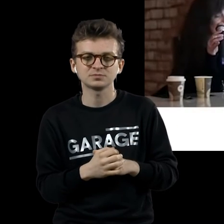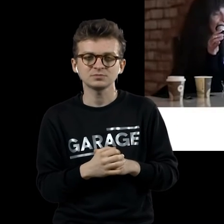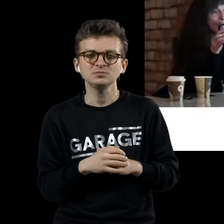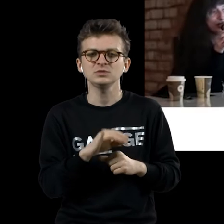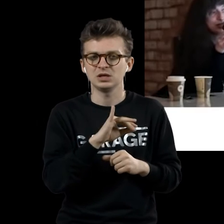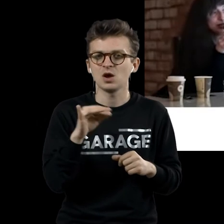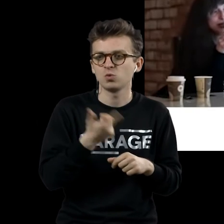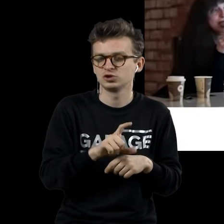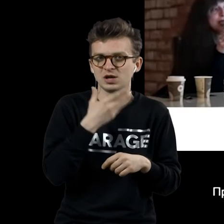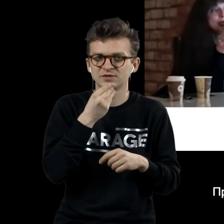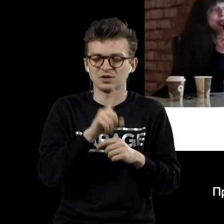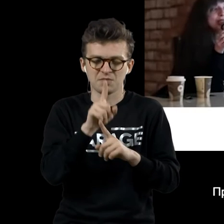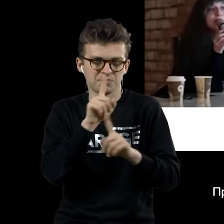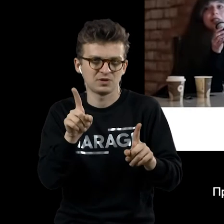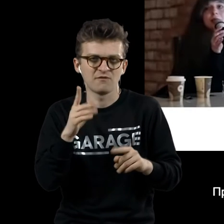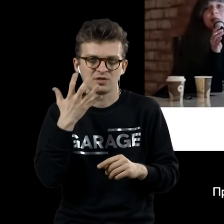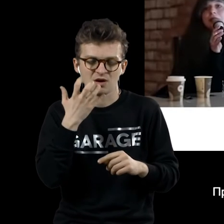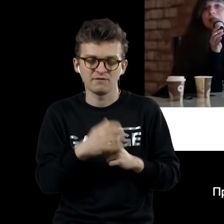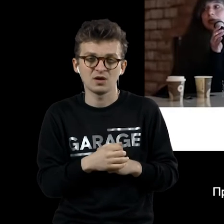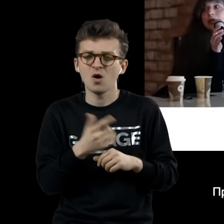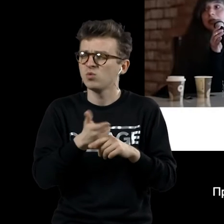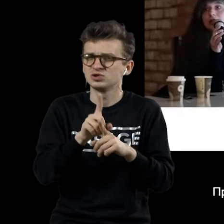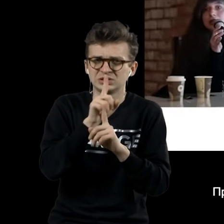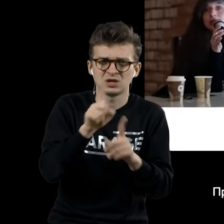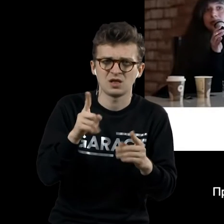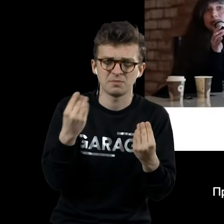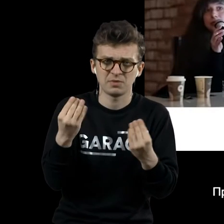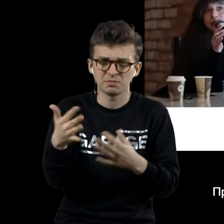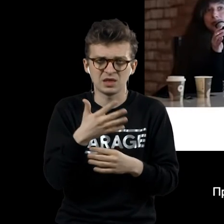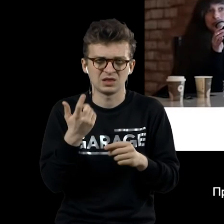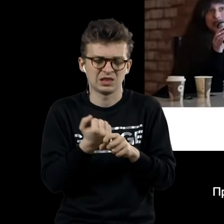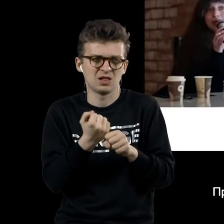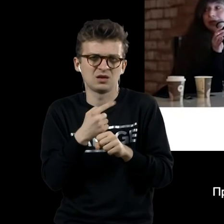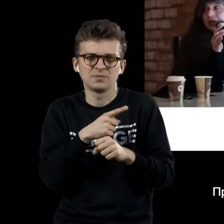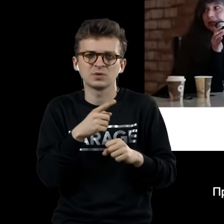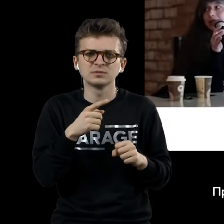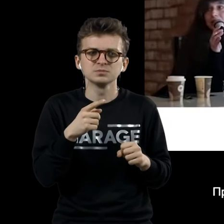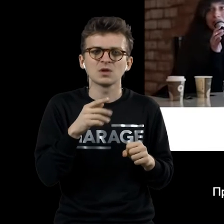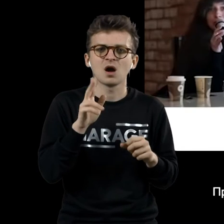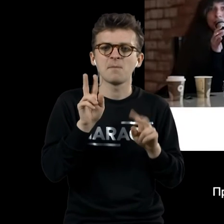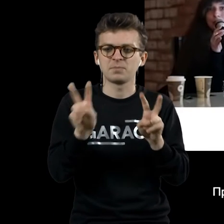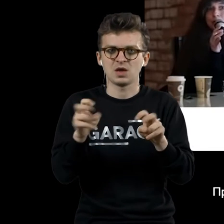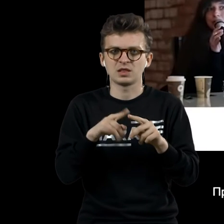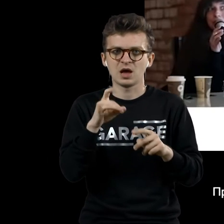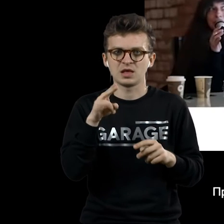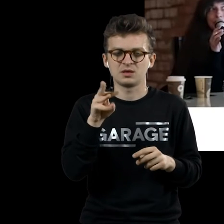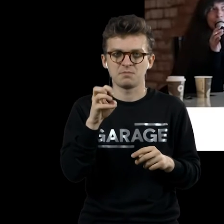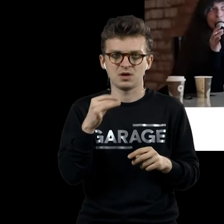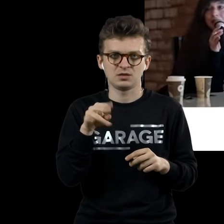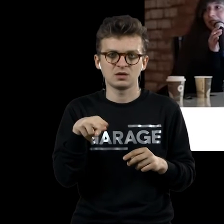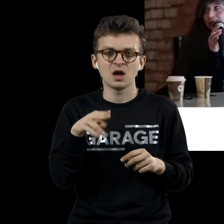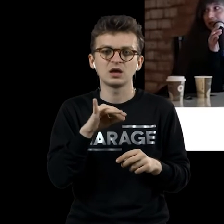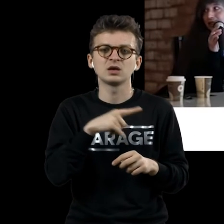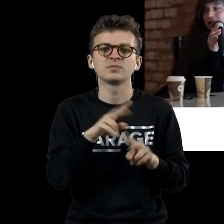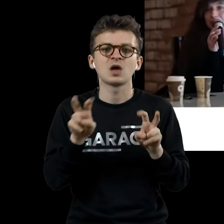общем, красивая абстрактная фотография. Очень странные предметы, которые делает Дюшан, предъявив редимейд, сказав, что этим можно заниматься,